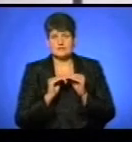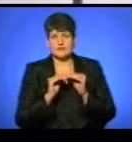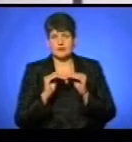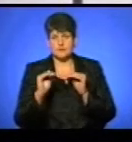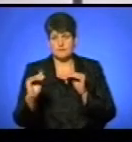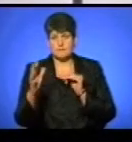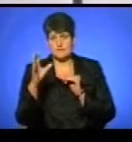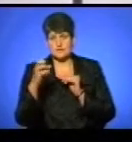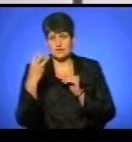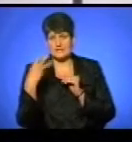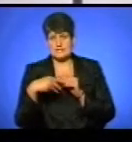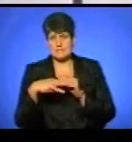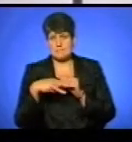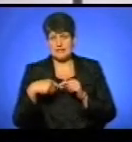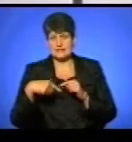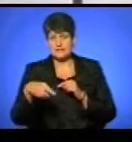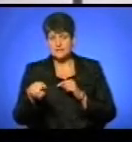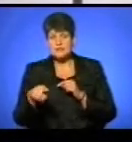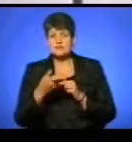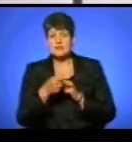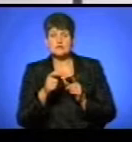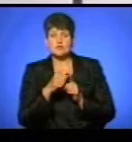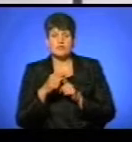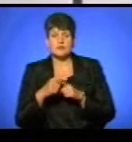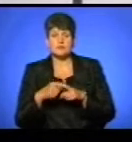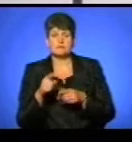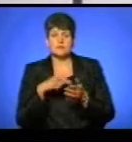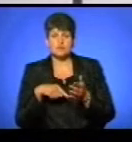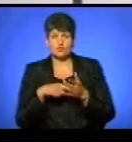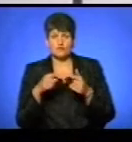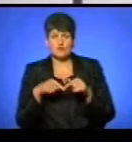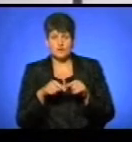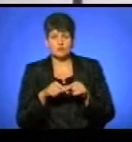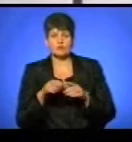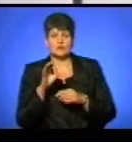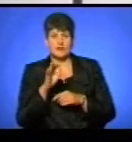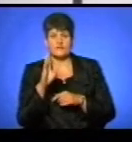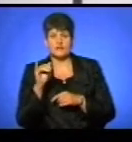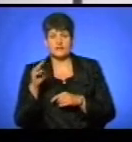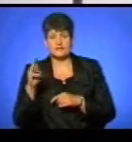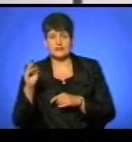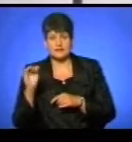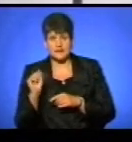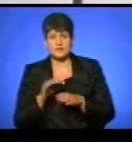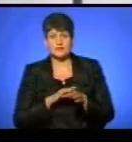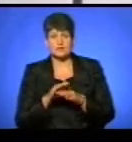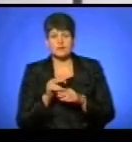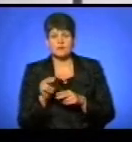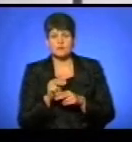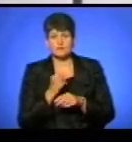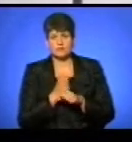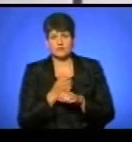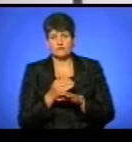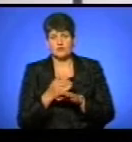530 метрів. За словами начальника міського відділу технічного нагляду Олега Вітика, на виконання ремонтних робіт виділили